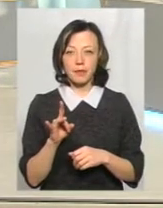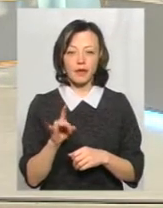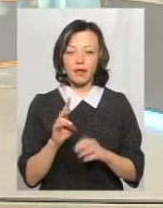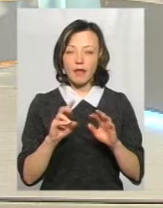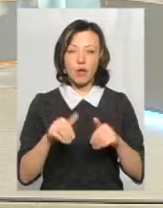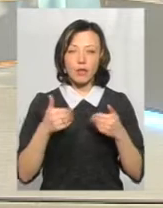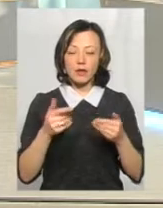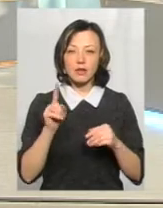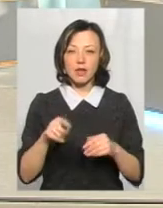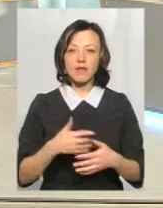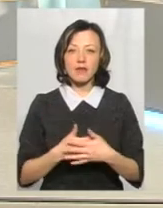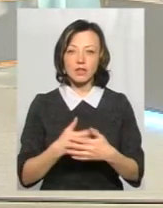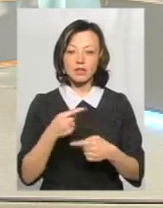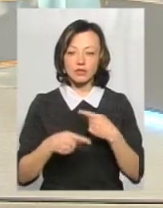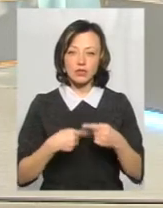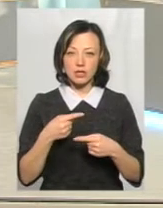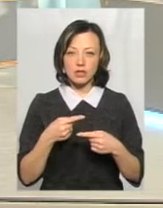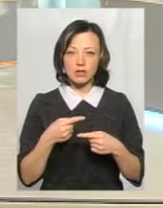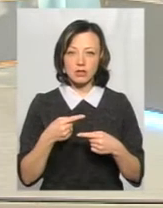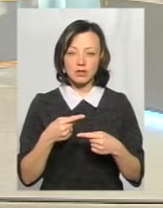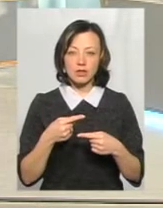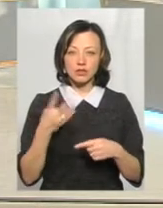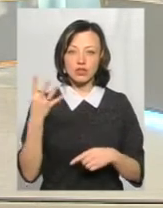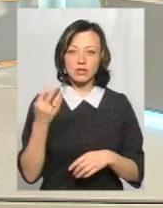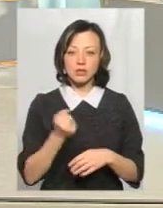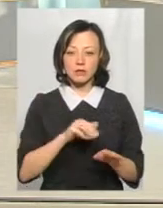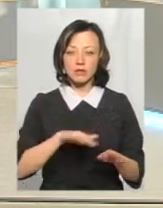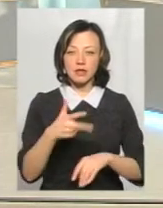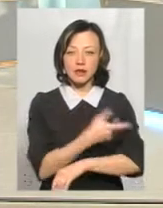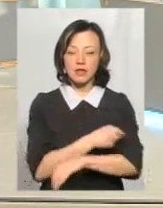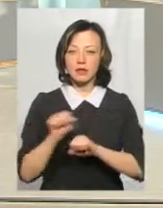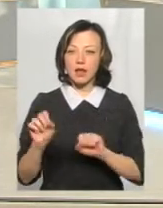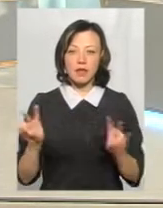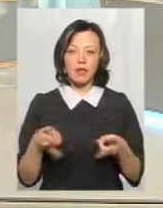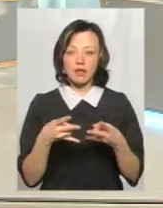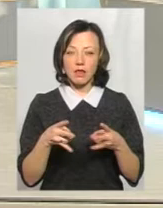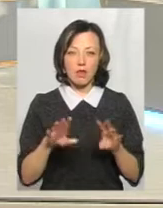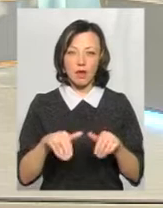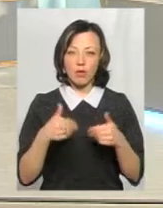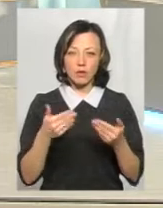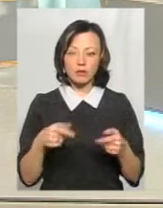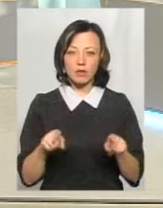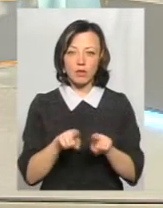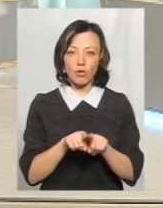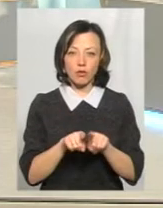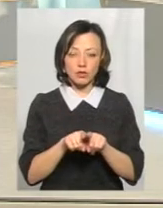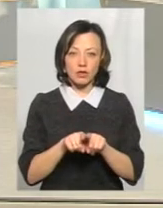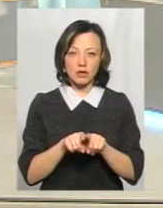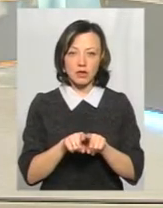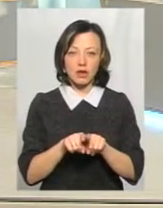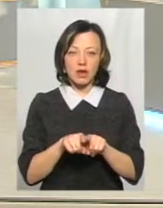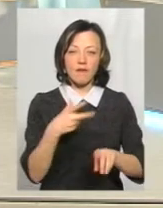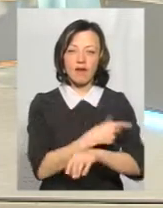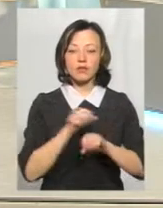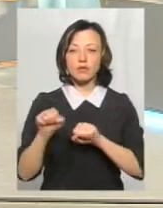рекомендується навіть вагітніти через 4 тижні після вакцинації. Не рекомендується також вакцинуватися